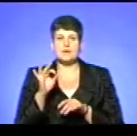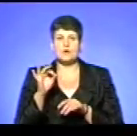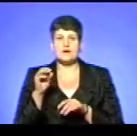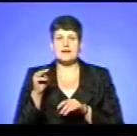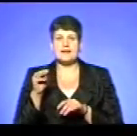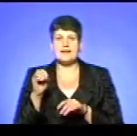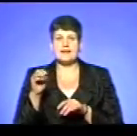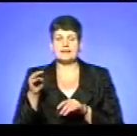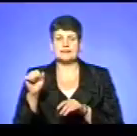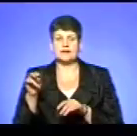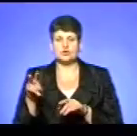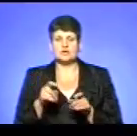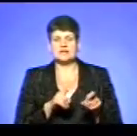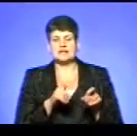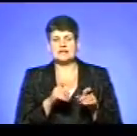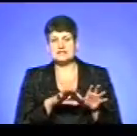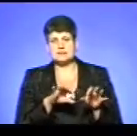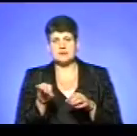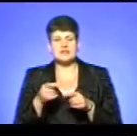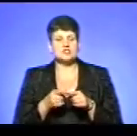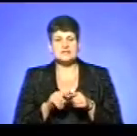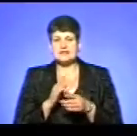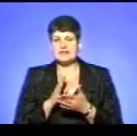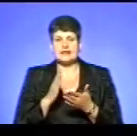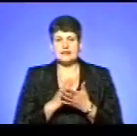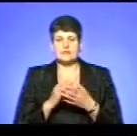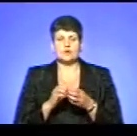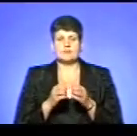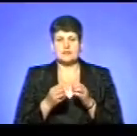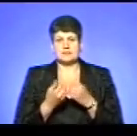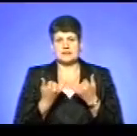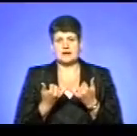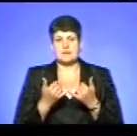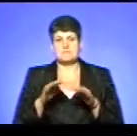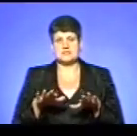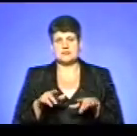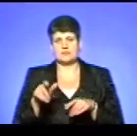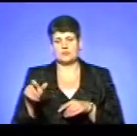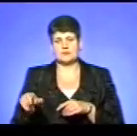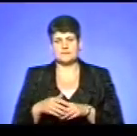вивозять, чи це не становить загрози небезпеки для місцевих жителів?